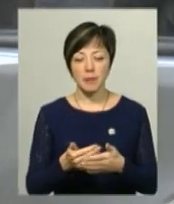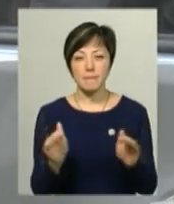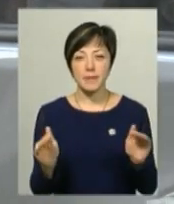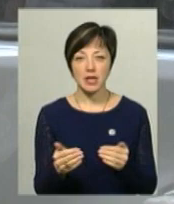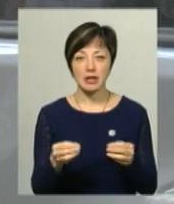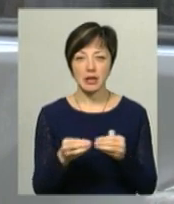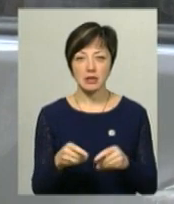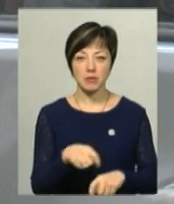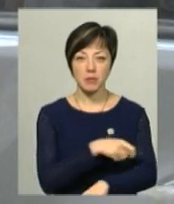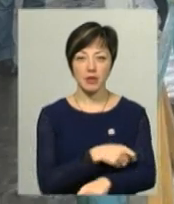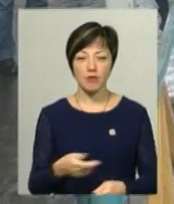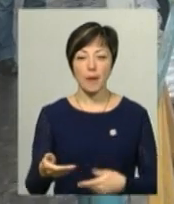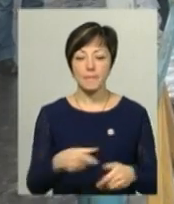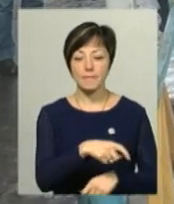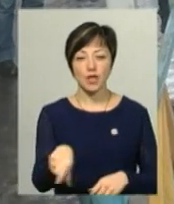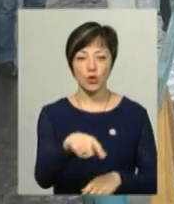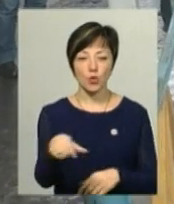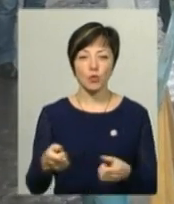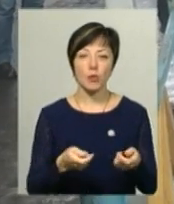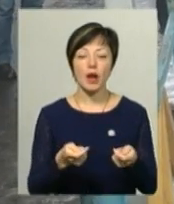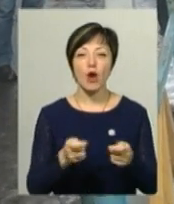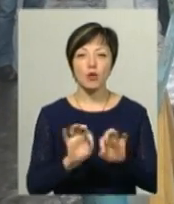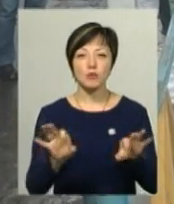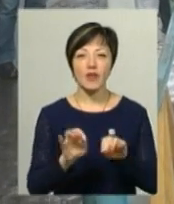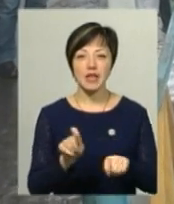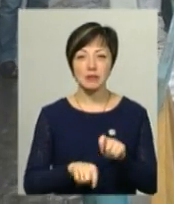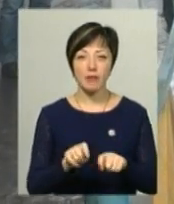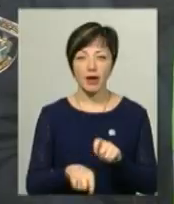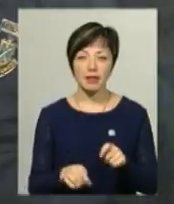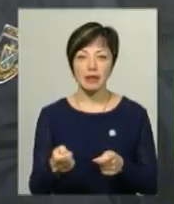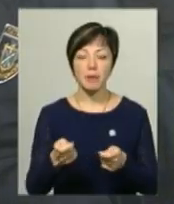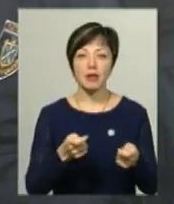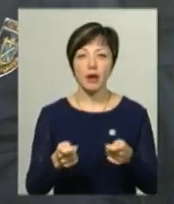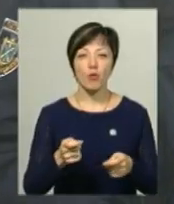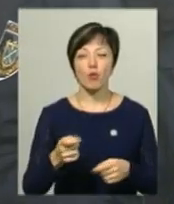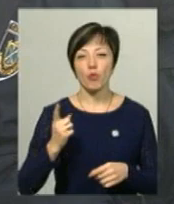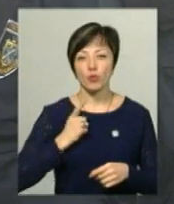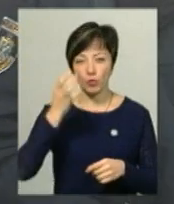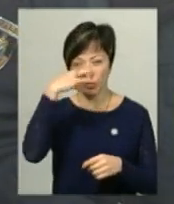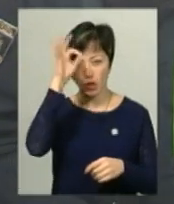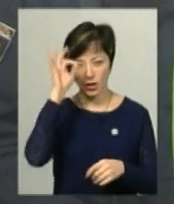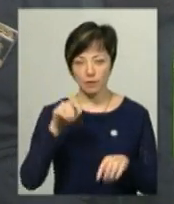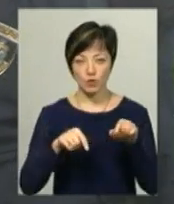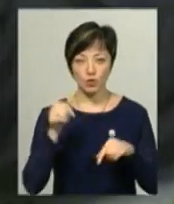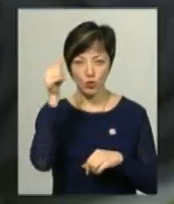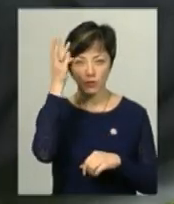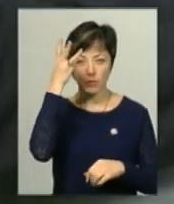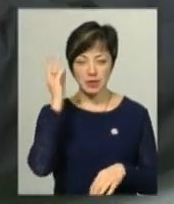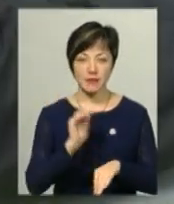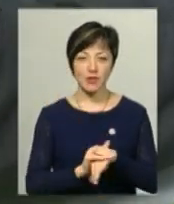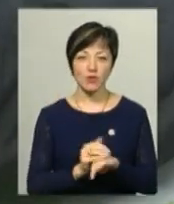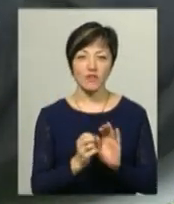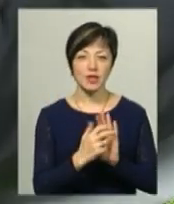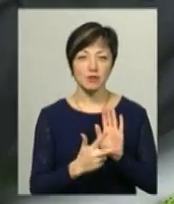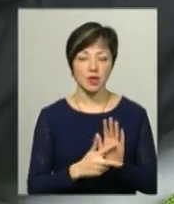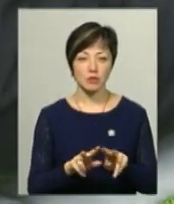пішоходного переходу. Як розповів інспектор департаменту управління патрульною поліцією Хмельницької області Василь Цісар, цьому році в власному центрі було зафіксовано